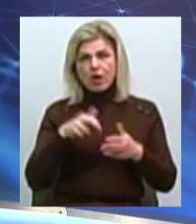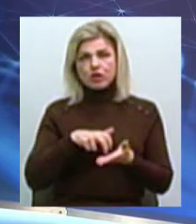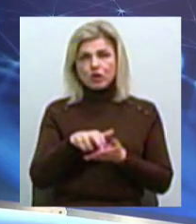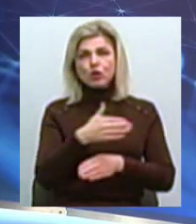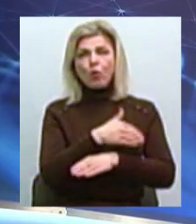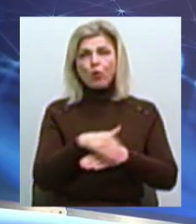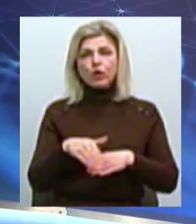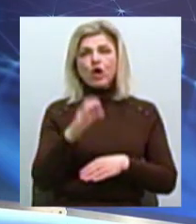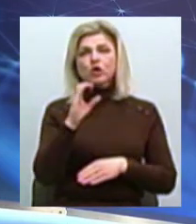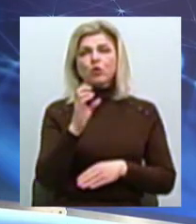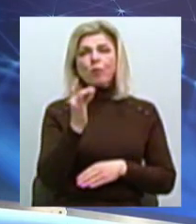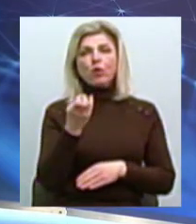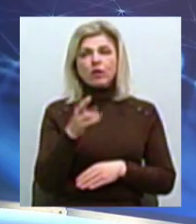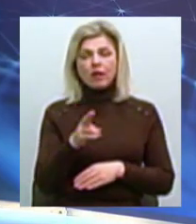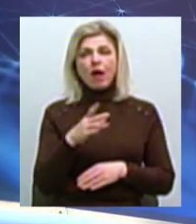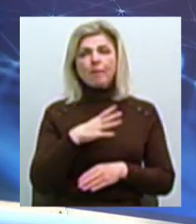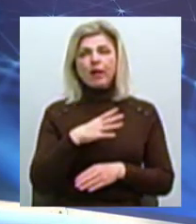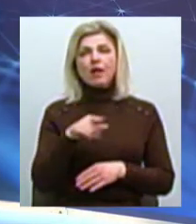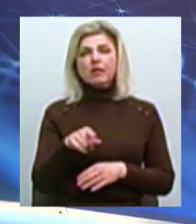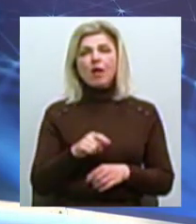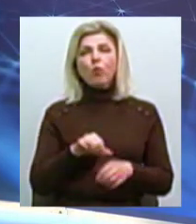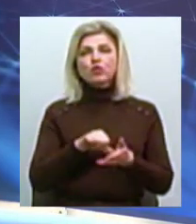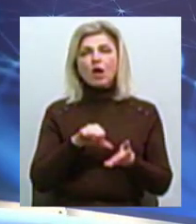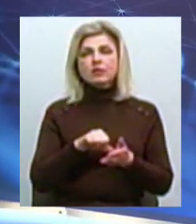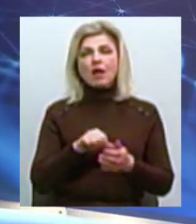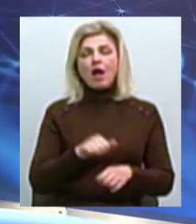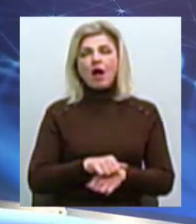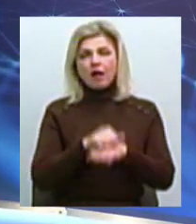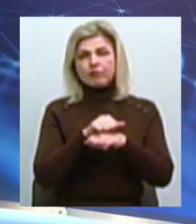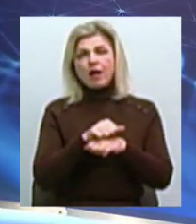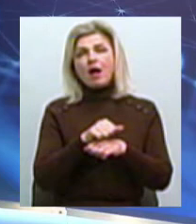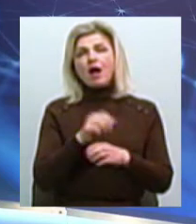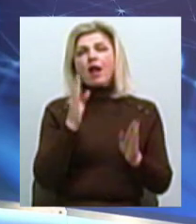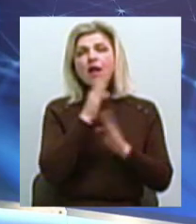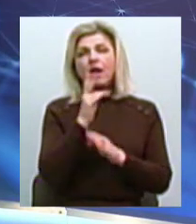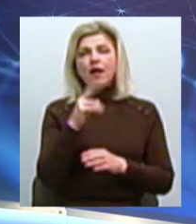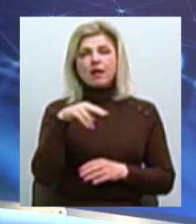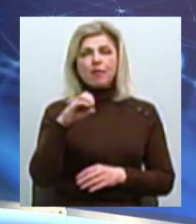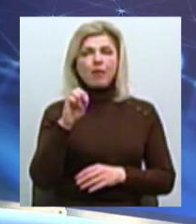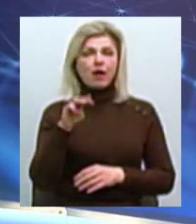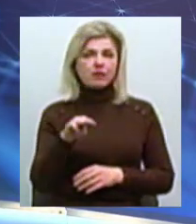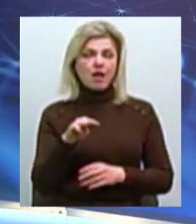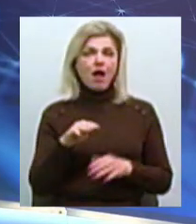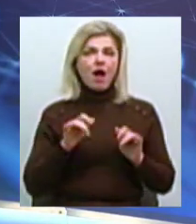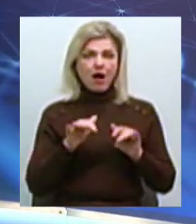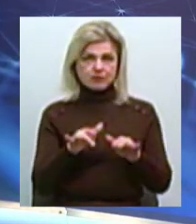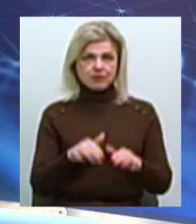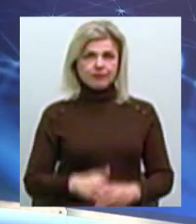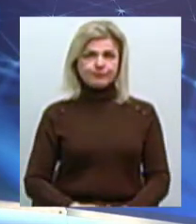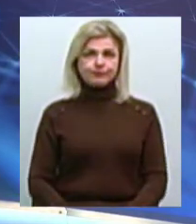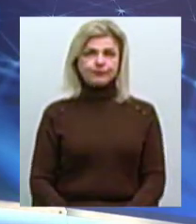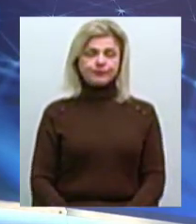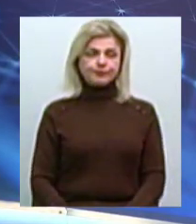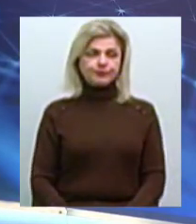учасники кліматичного маршу Організували акцію члени Миколаївської ініціативної групи «Місто Сонця» Сюжет Вікторія Андрушків та Василя